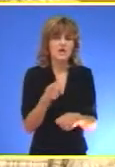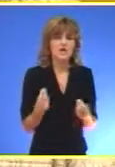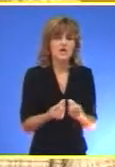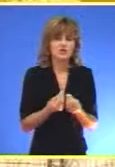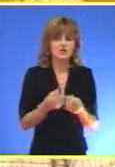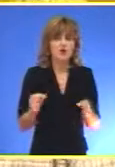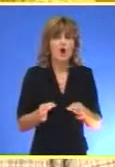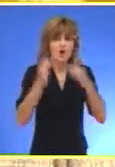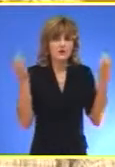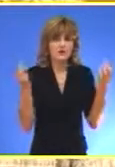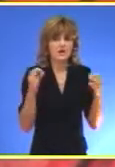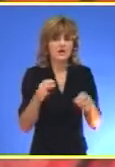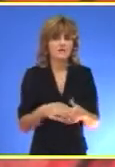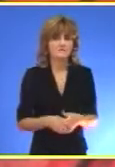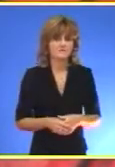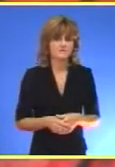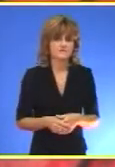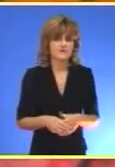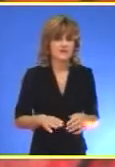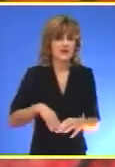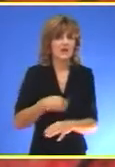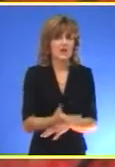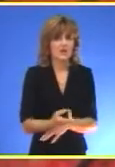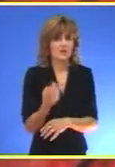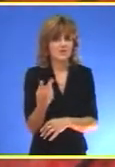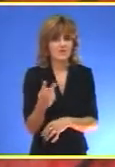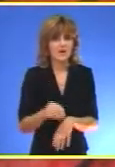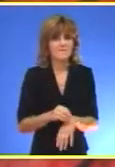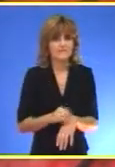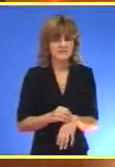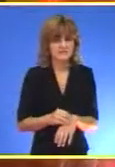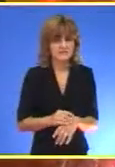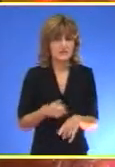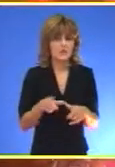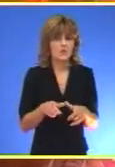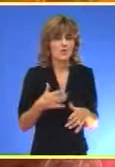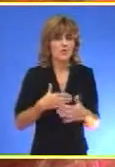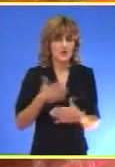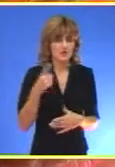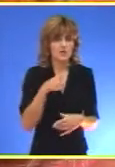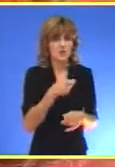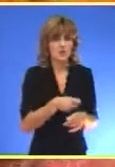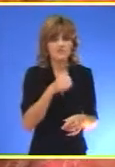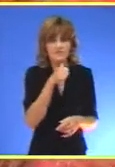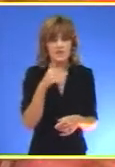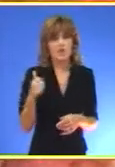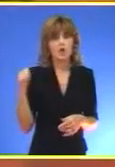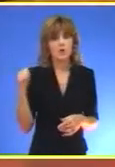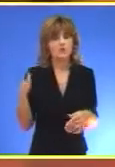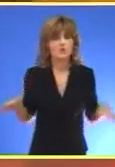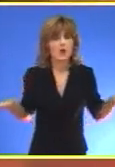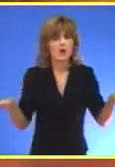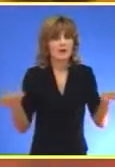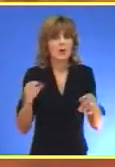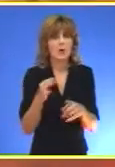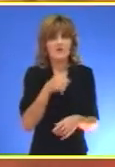otkrili i tako Nakon dva meseca provedena u Zavičaju, Josip Agoskenderović je juče odletao u